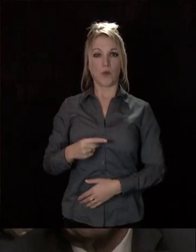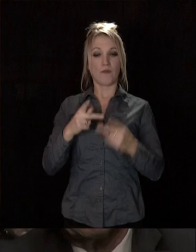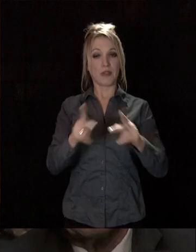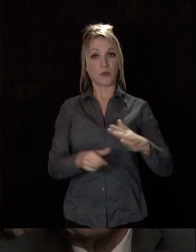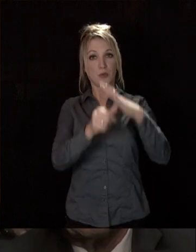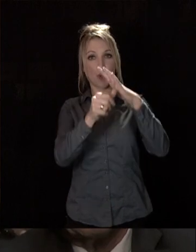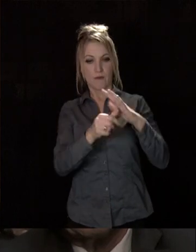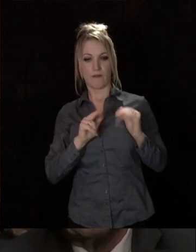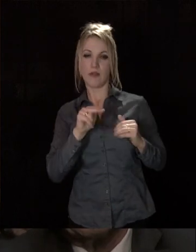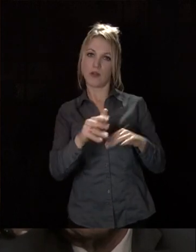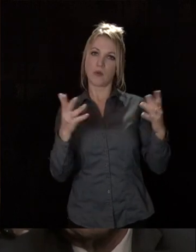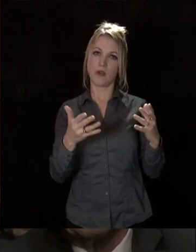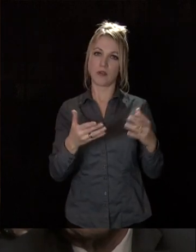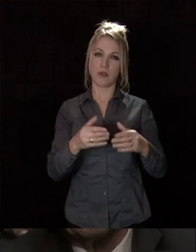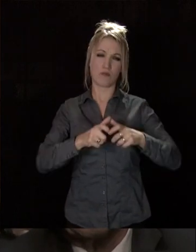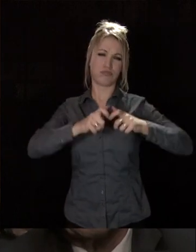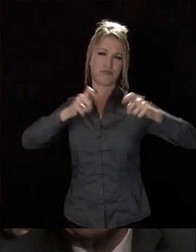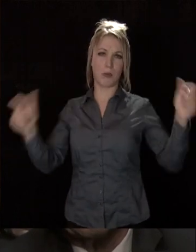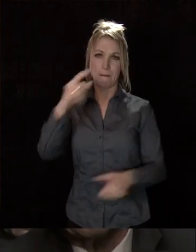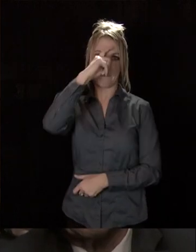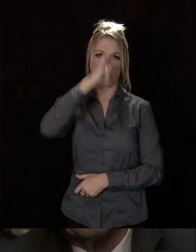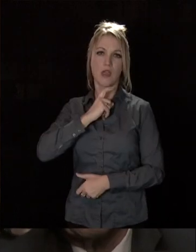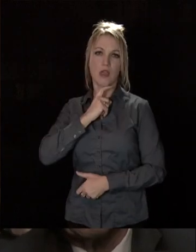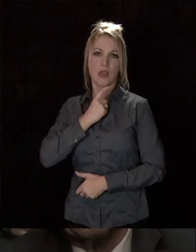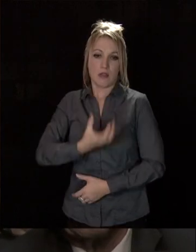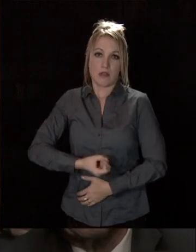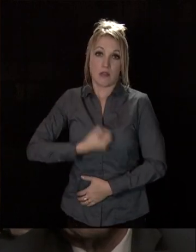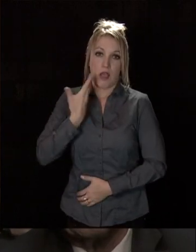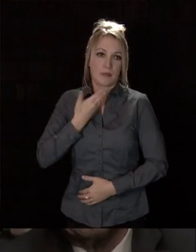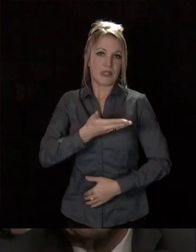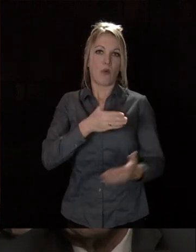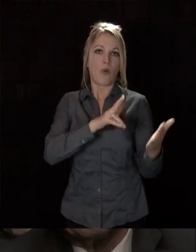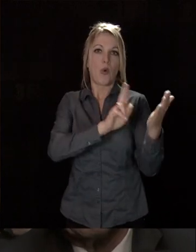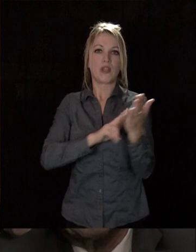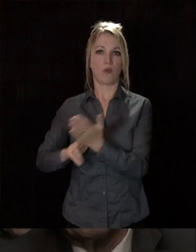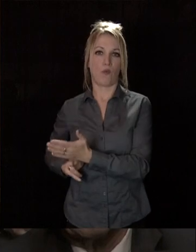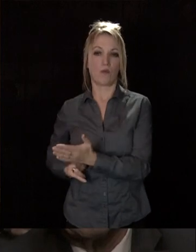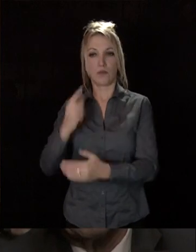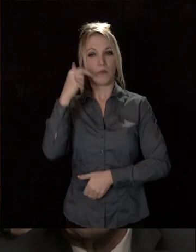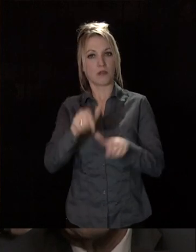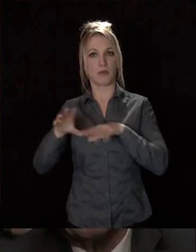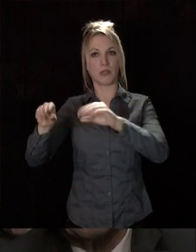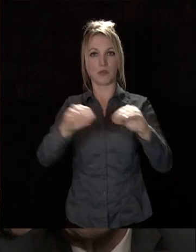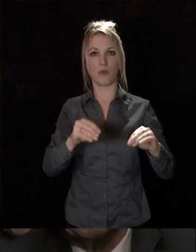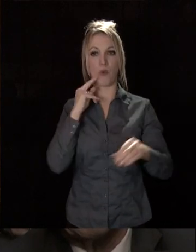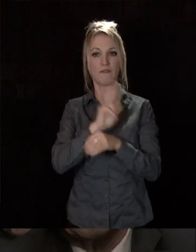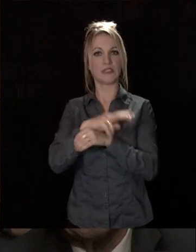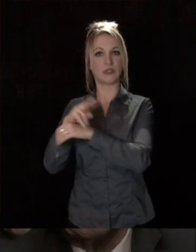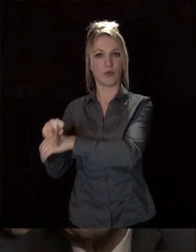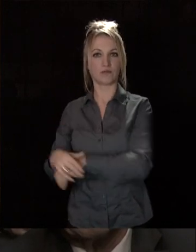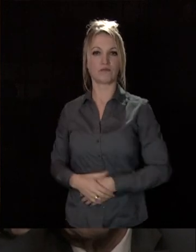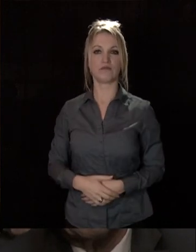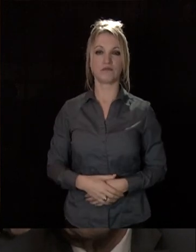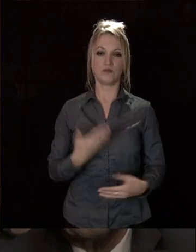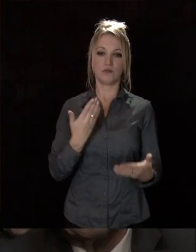alors d'un des plus grands musées d'art à la hauteur de ses collections, au bénéfice de ses habitants et de ses visiteurs. C'est sans